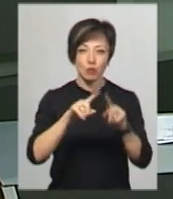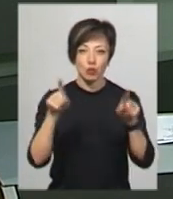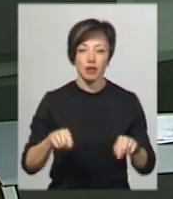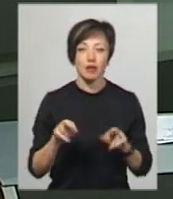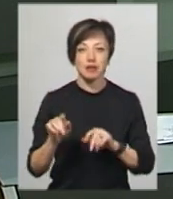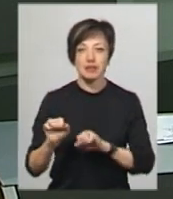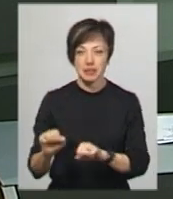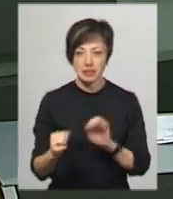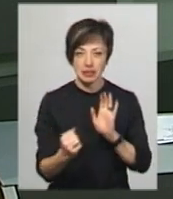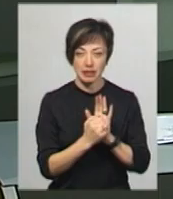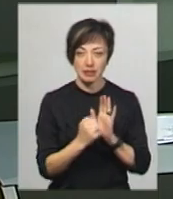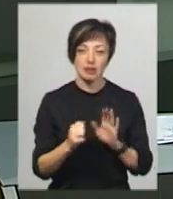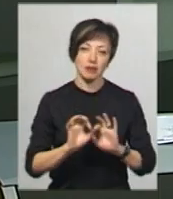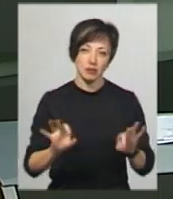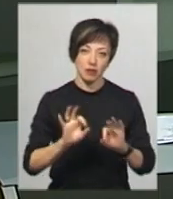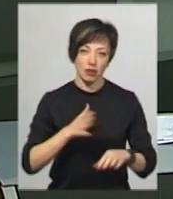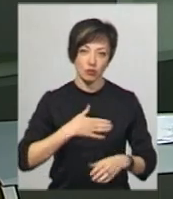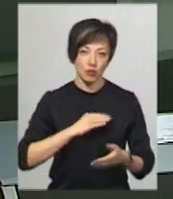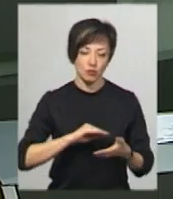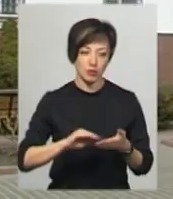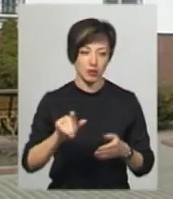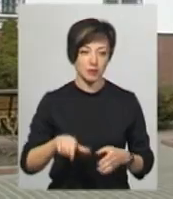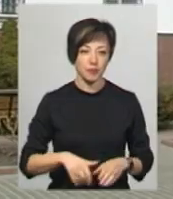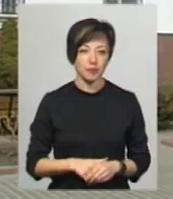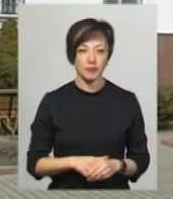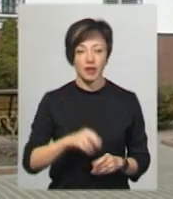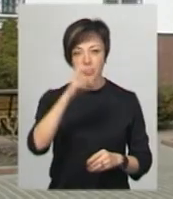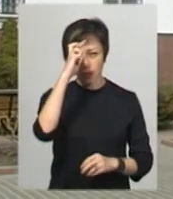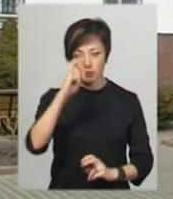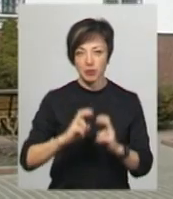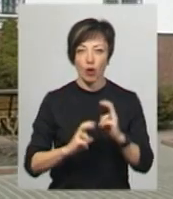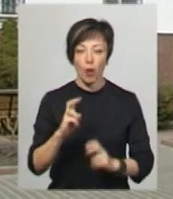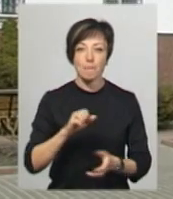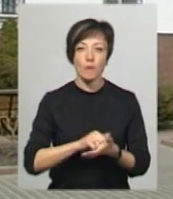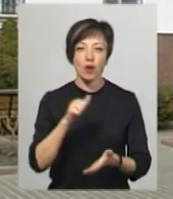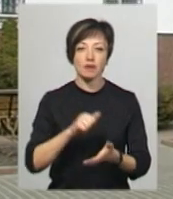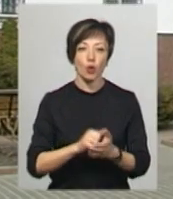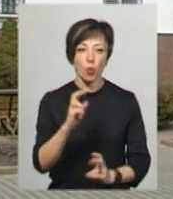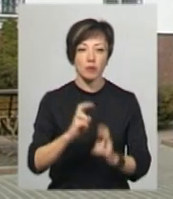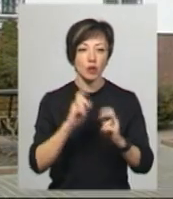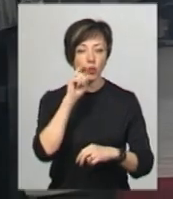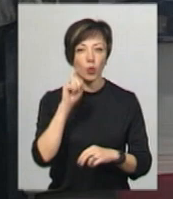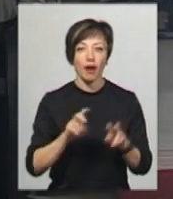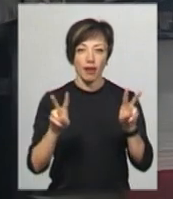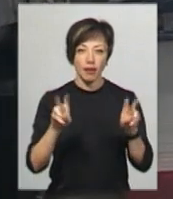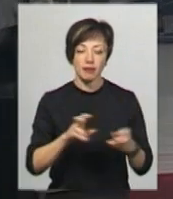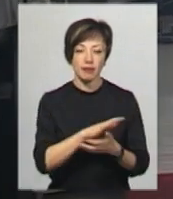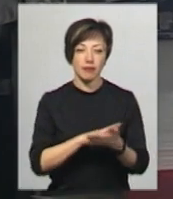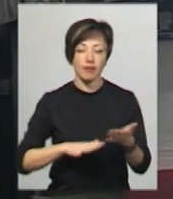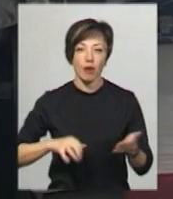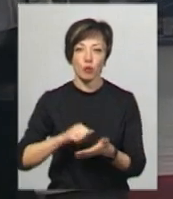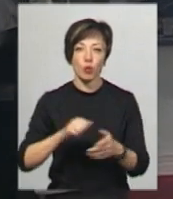захистили, розповість Орина Легащова. На державному підприємстві поліграфічний комбінат Україна триває друк